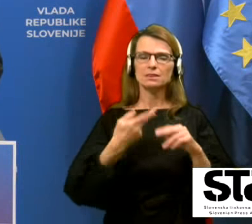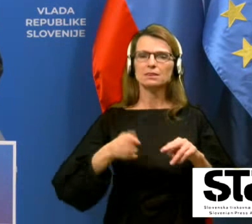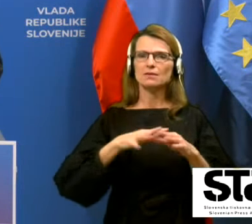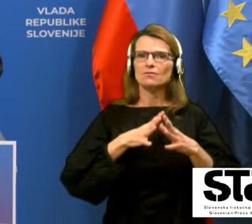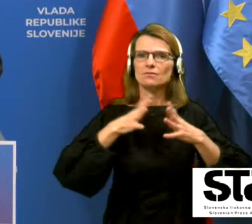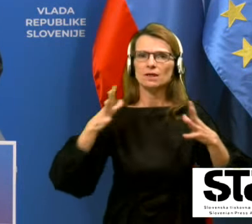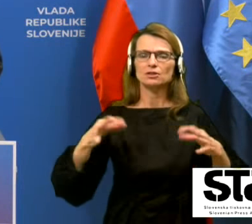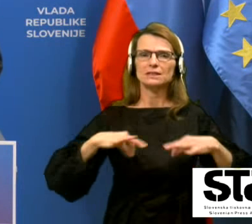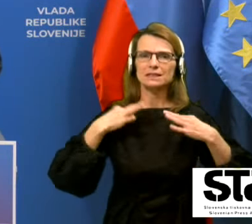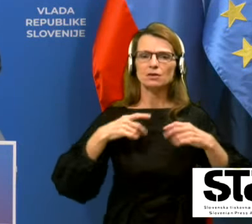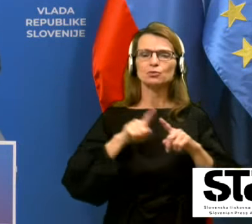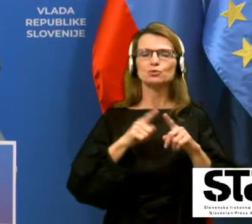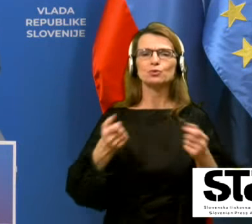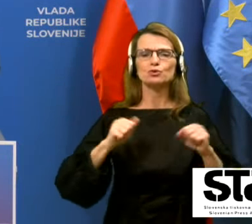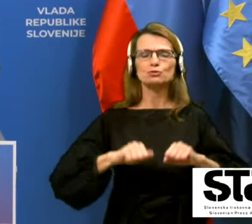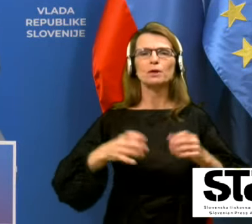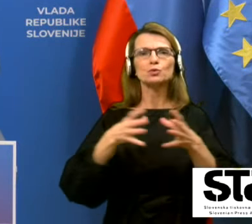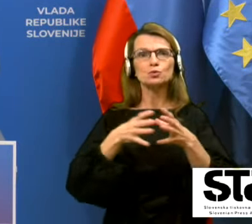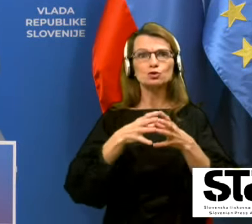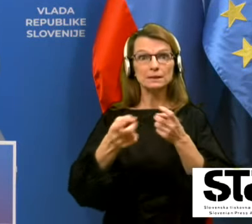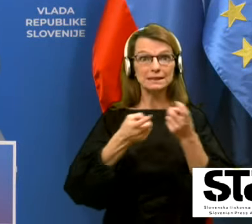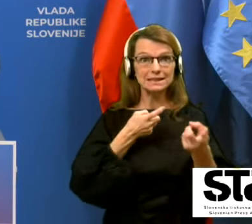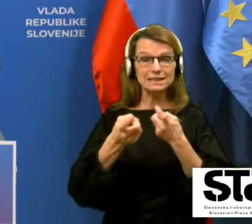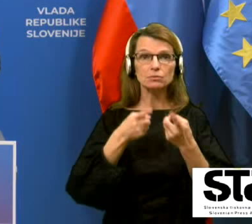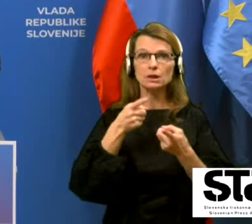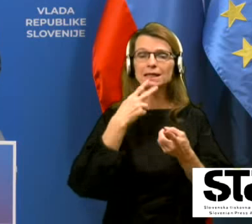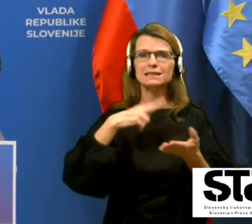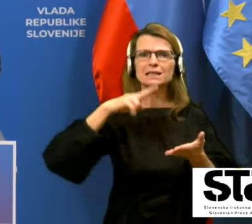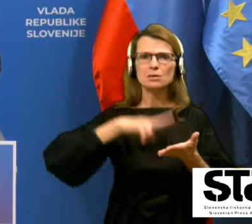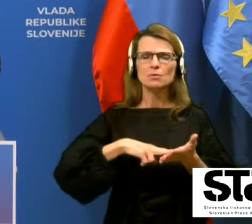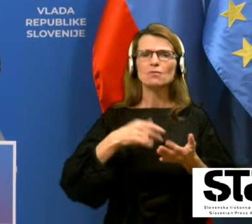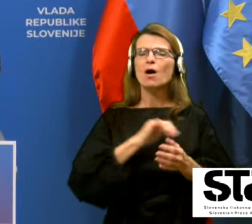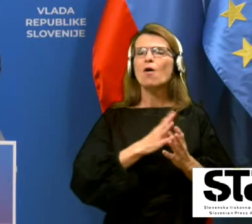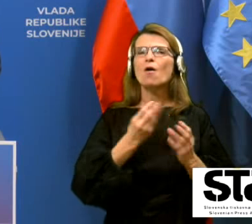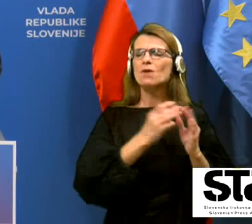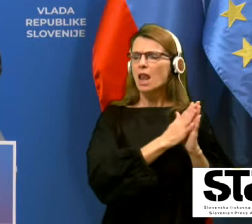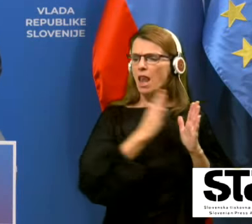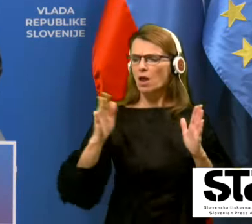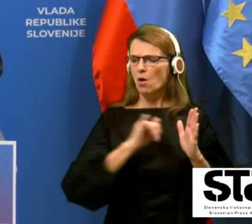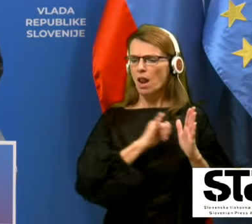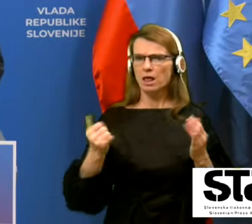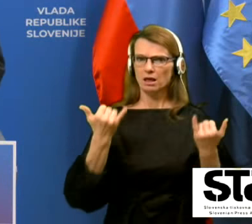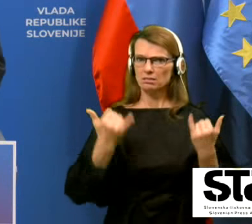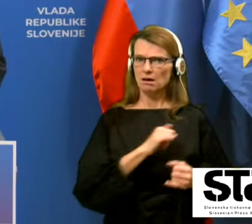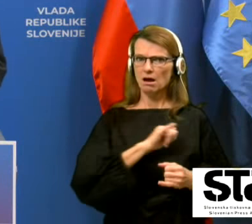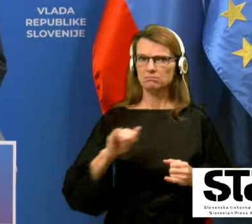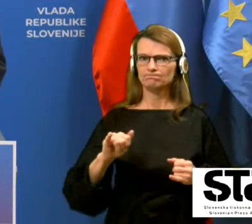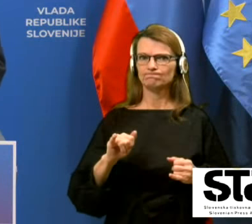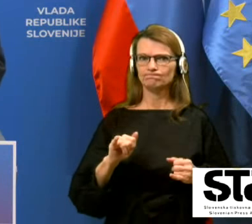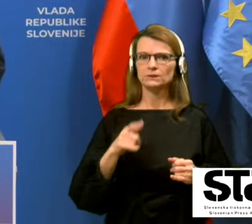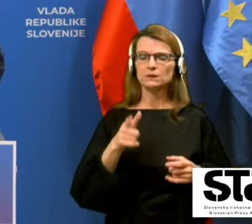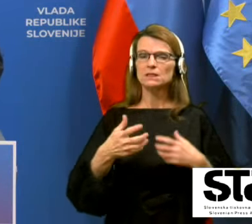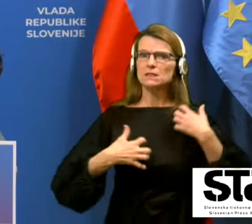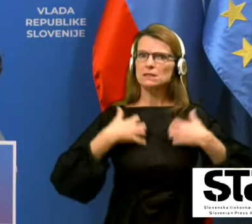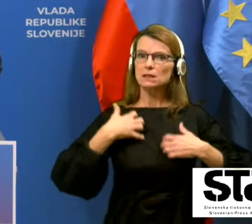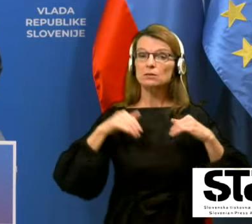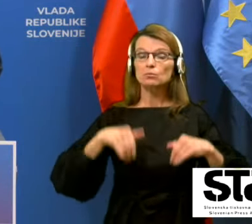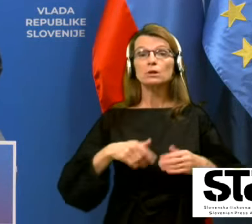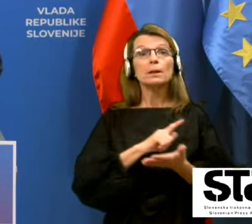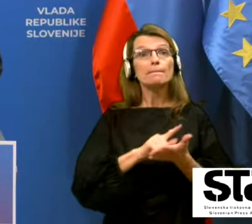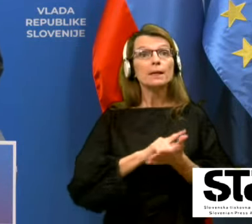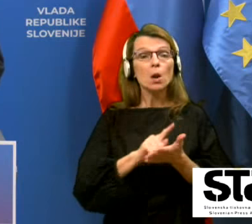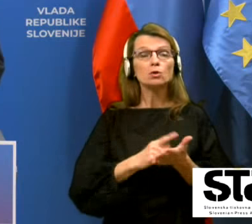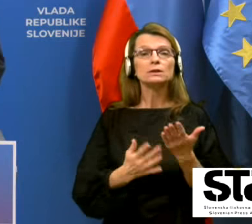-družbenim izzivom, ki je zaznamoval večji del letošnjega leta. Naj bo trenutna kriza priložnost za vnovično